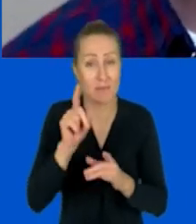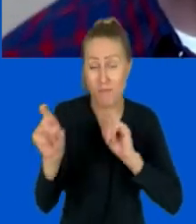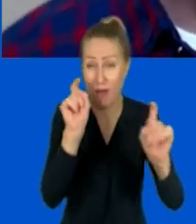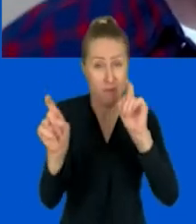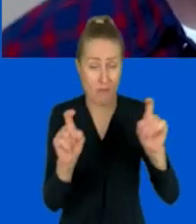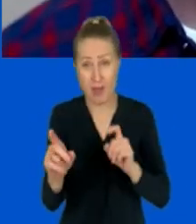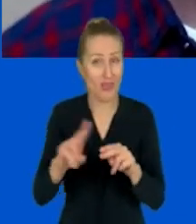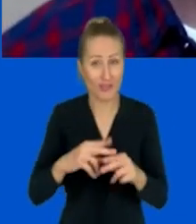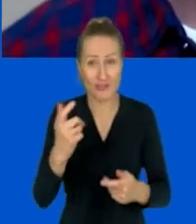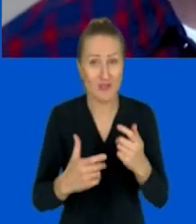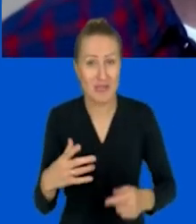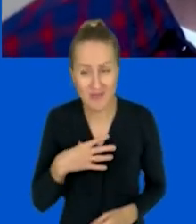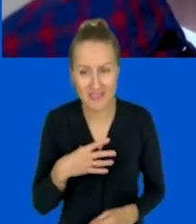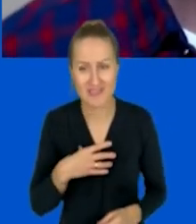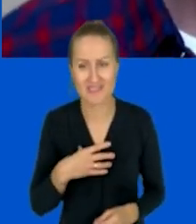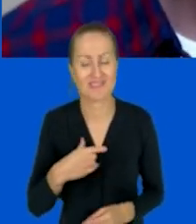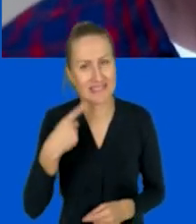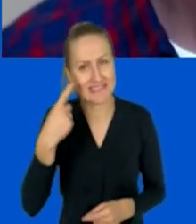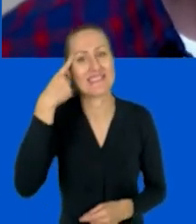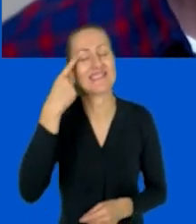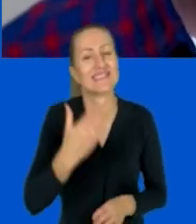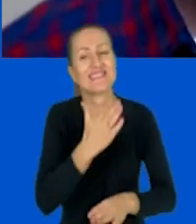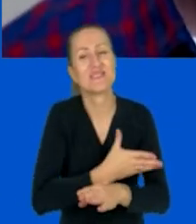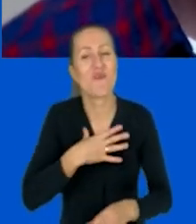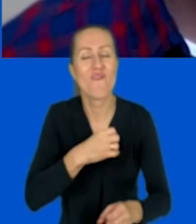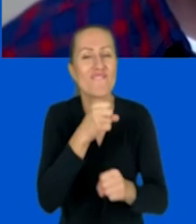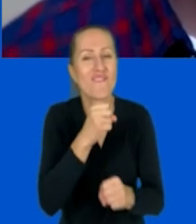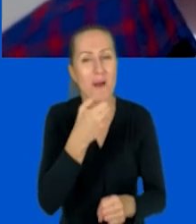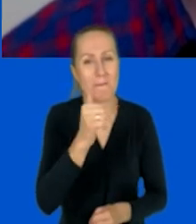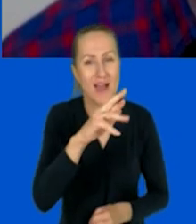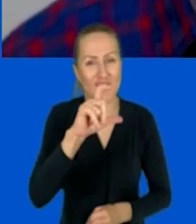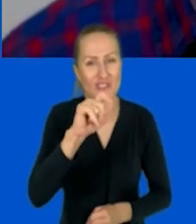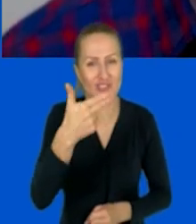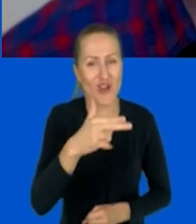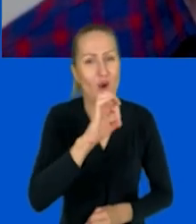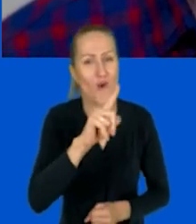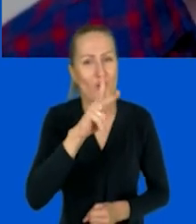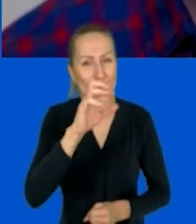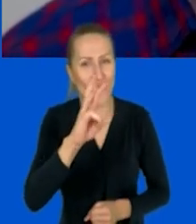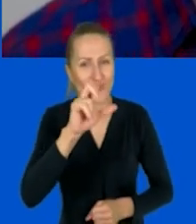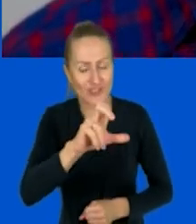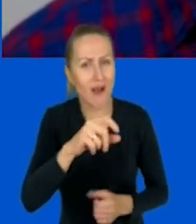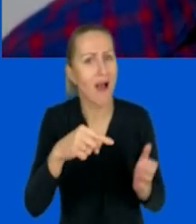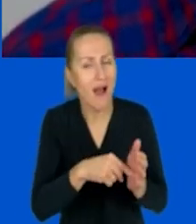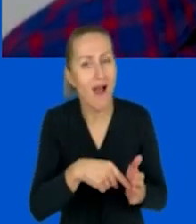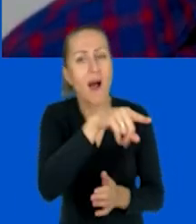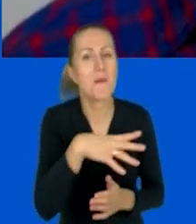narzędzia, to przypomniał mi się wywiad z Marcinem Olkowiczem, który jakiś czas temu mieliśmy. Mówił, że żeby